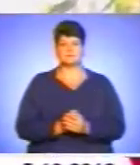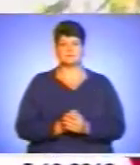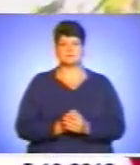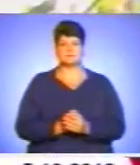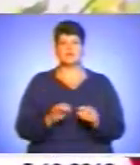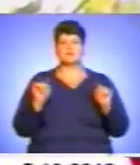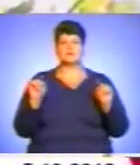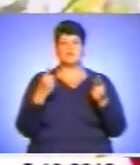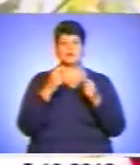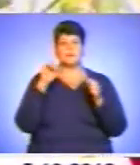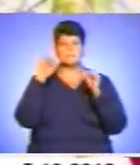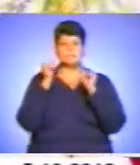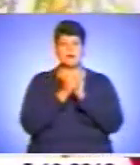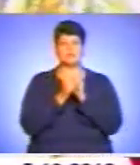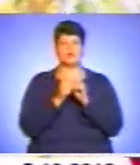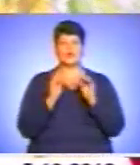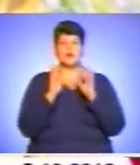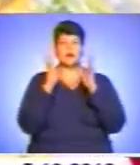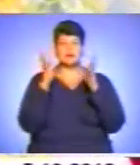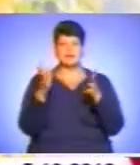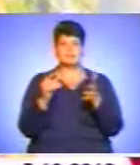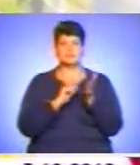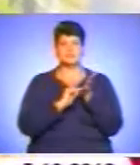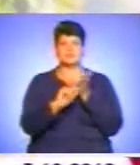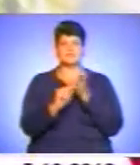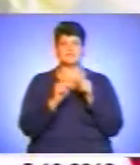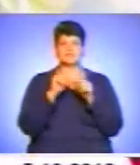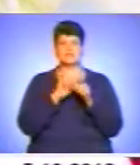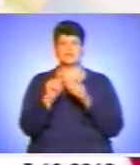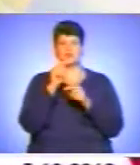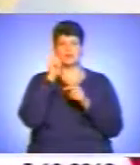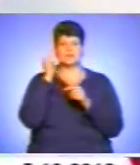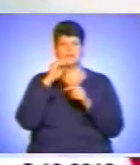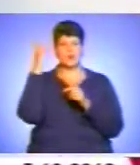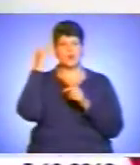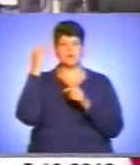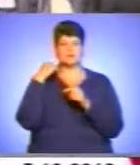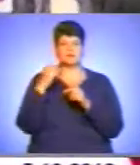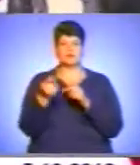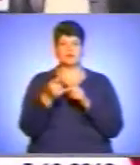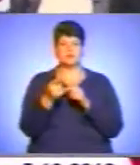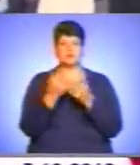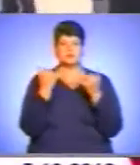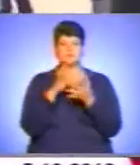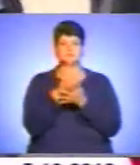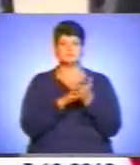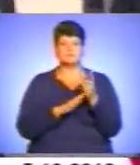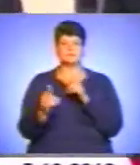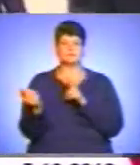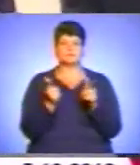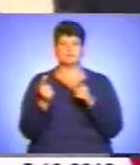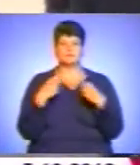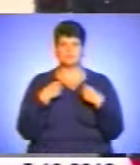Створення пам'ятної алеї – перший штрих у відзначенні Дня українського козацтва на Тернопільщині. Наразі триває підготовка до